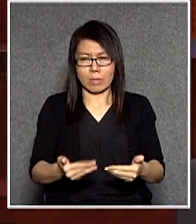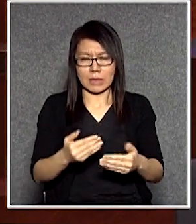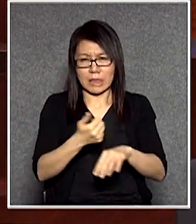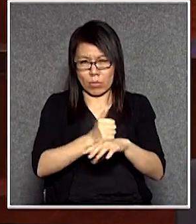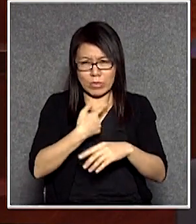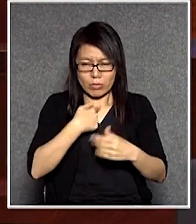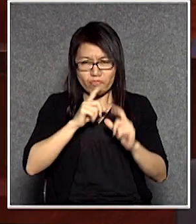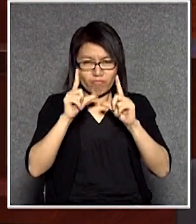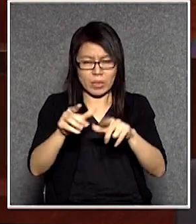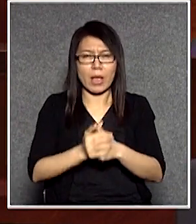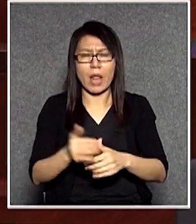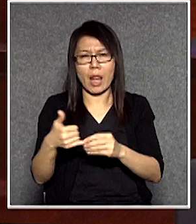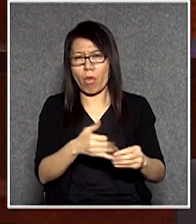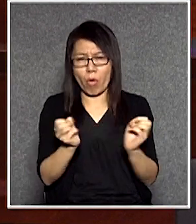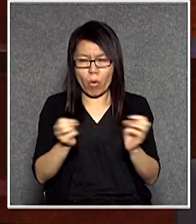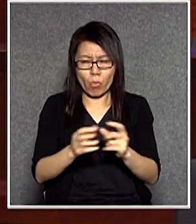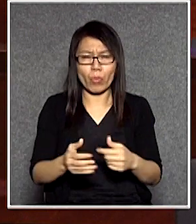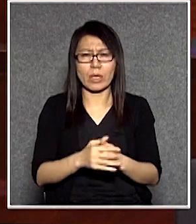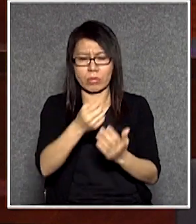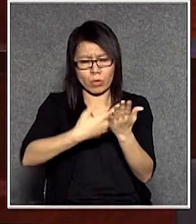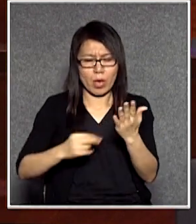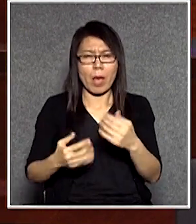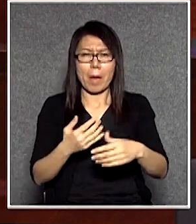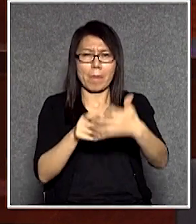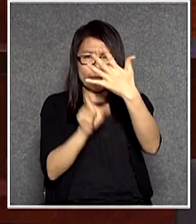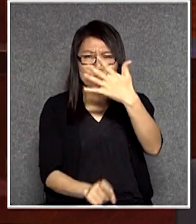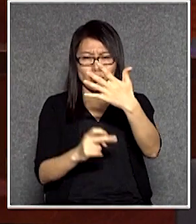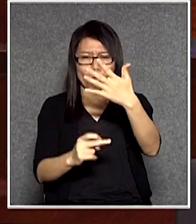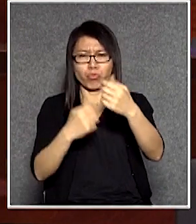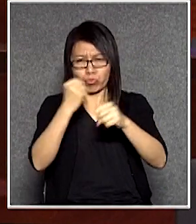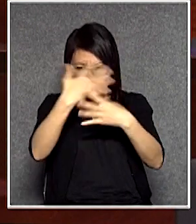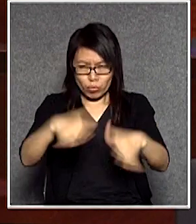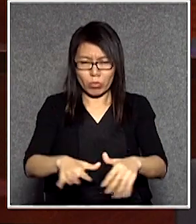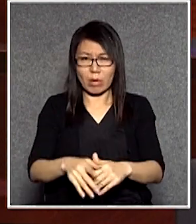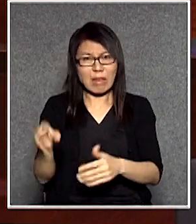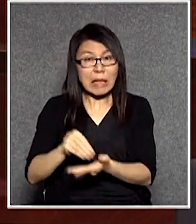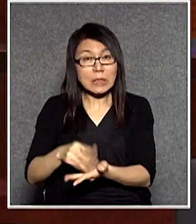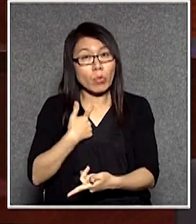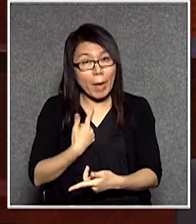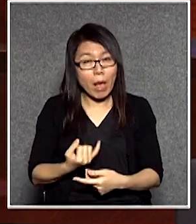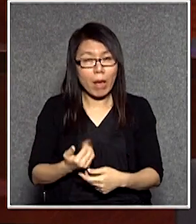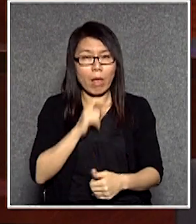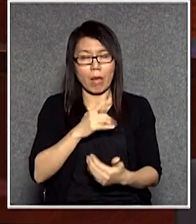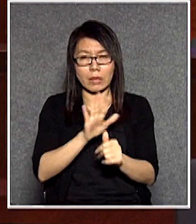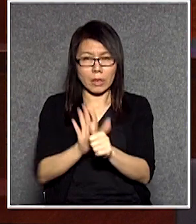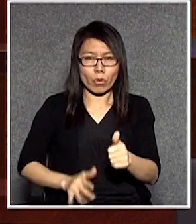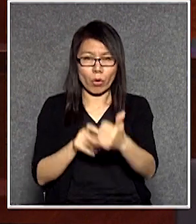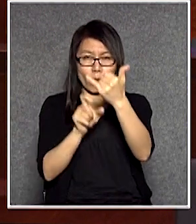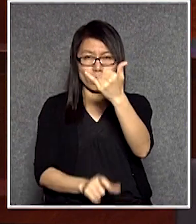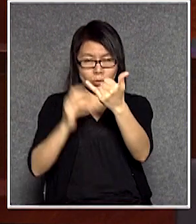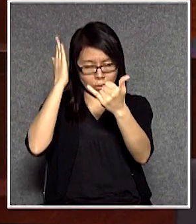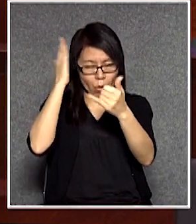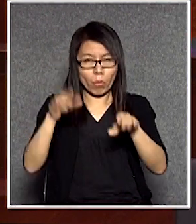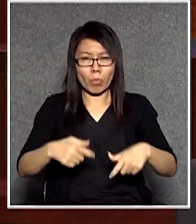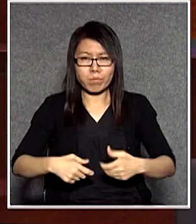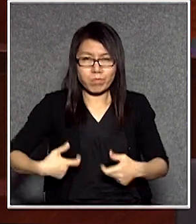他說受到拉布影響破壞條例組案未能在五月中通過一定是在五月中通過的影響六月初的開支我已經決